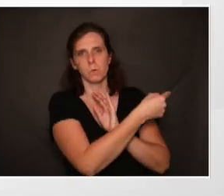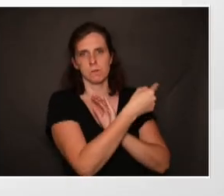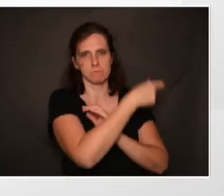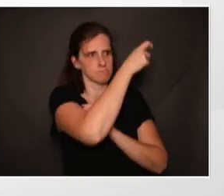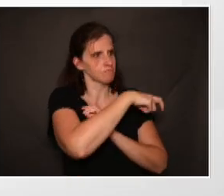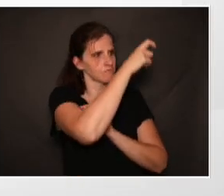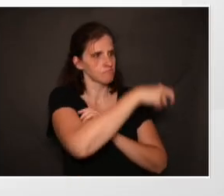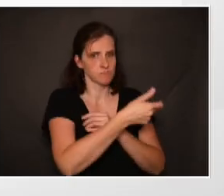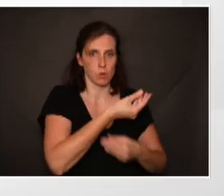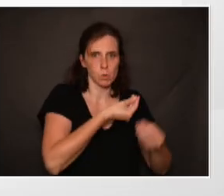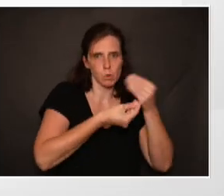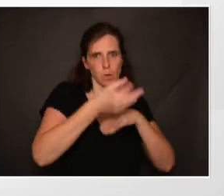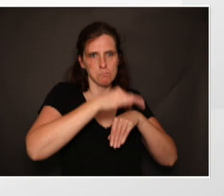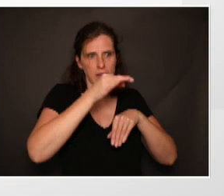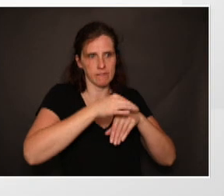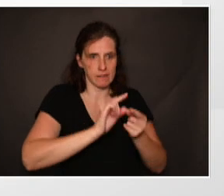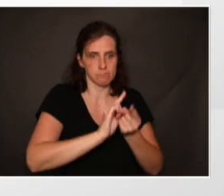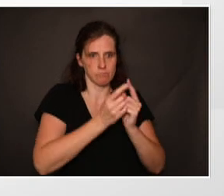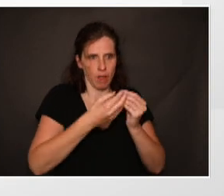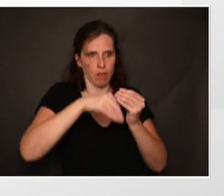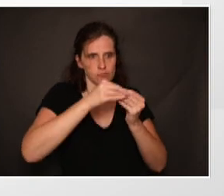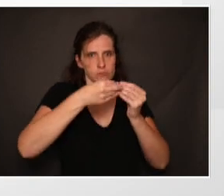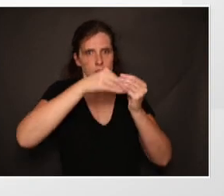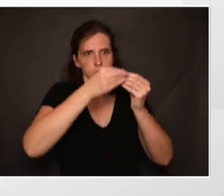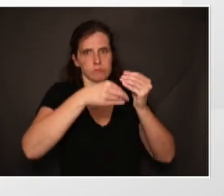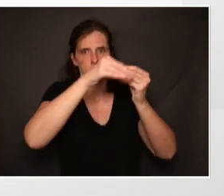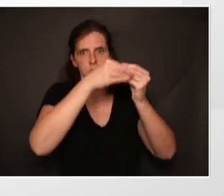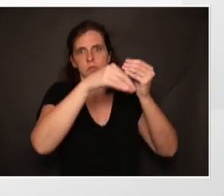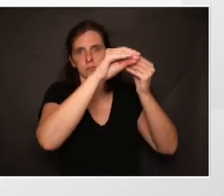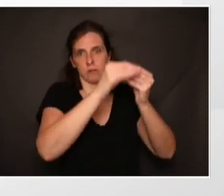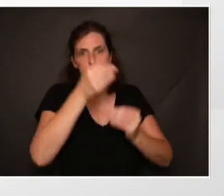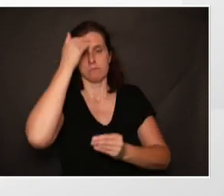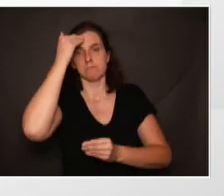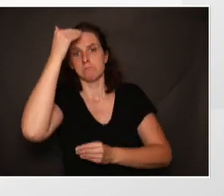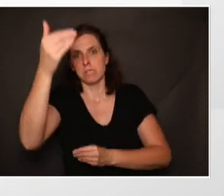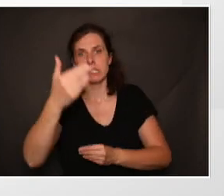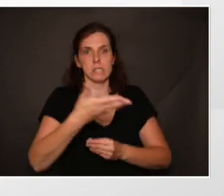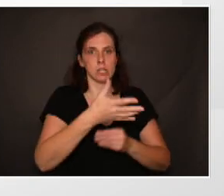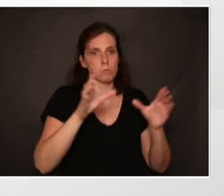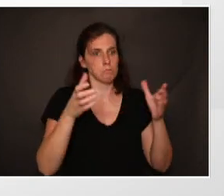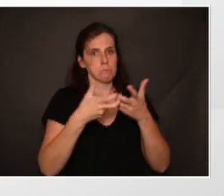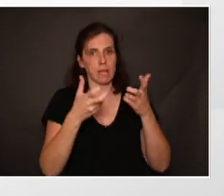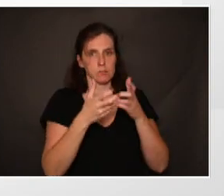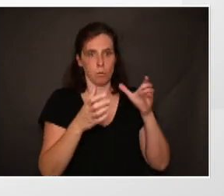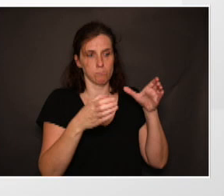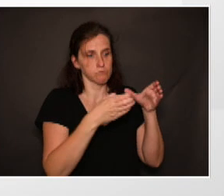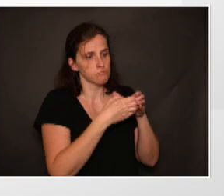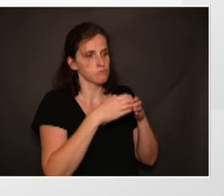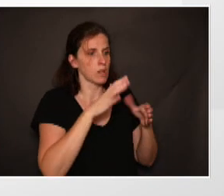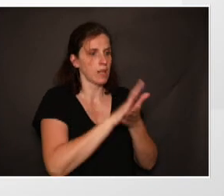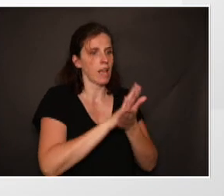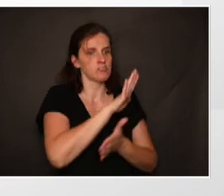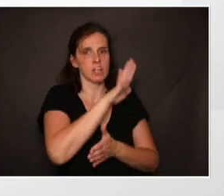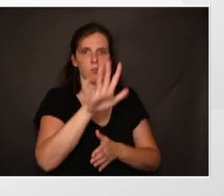comorbidités,'est-à-dire des maladies qui vont s'associer. Et on voit que si, dans le groupe à gauche, entre 55 et